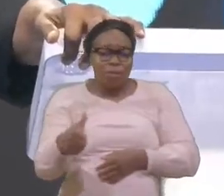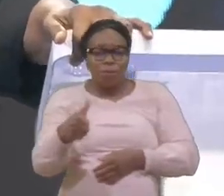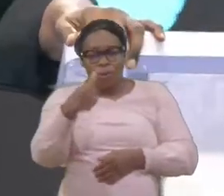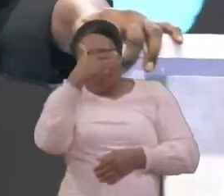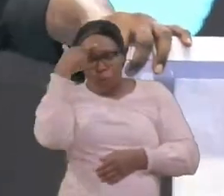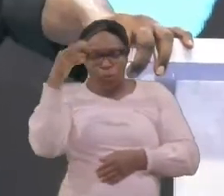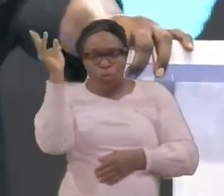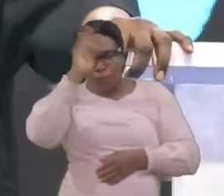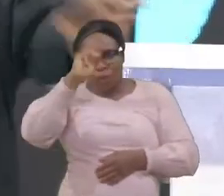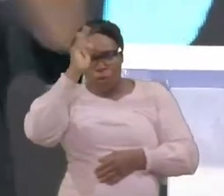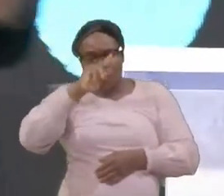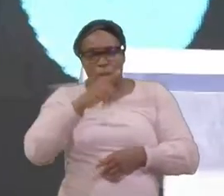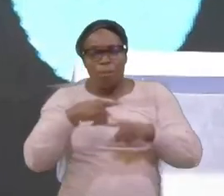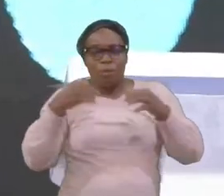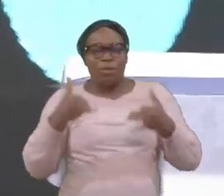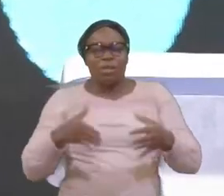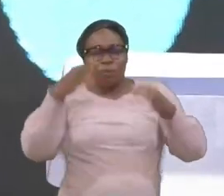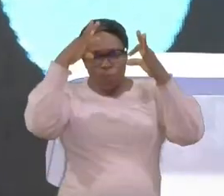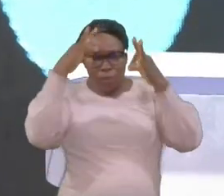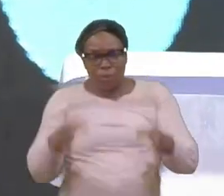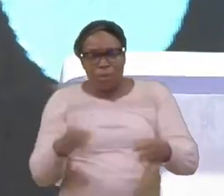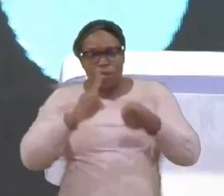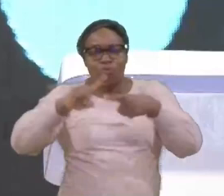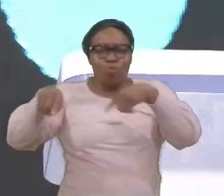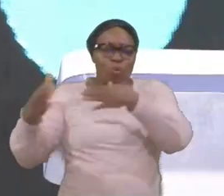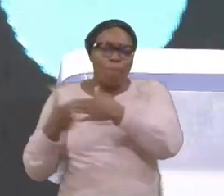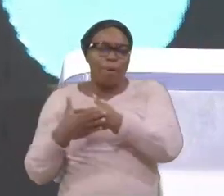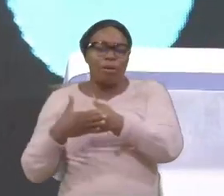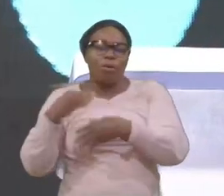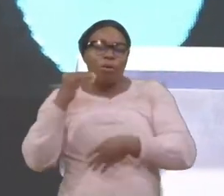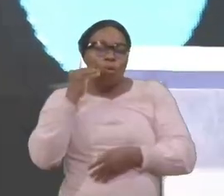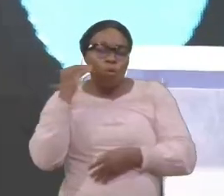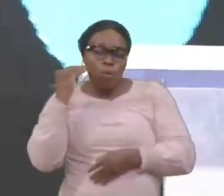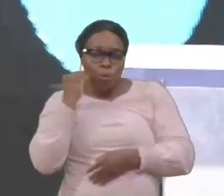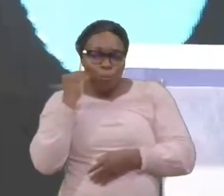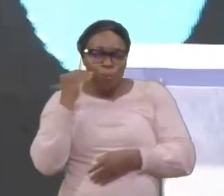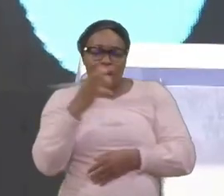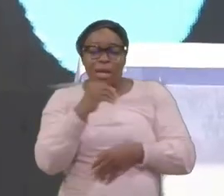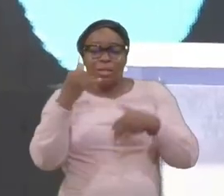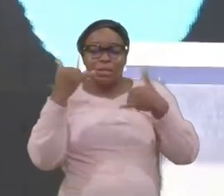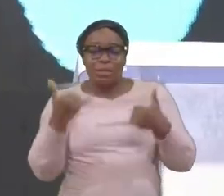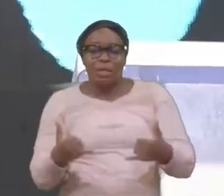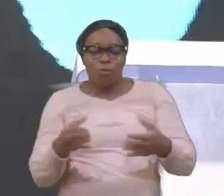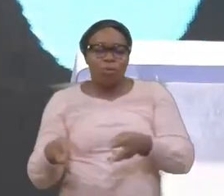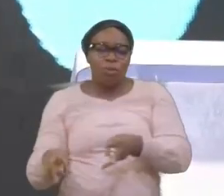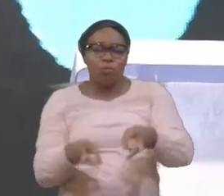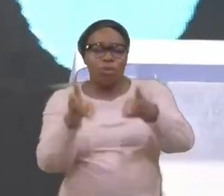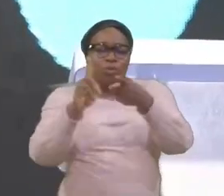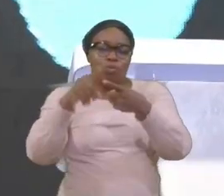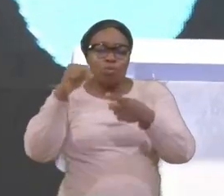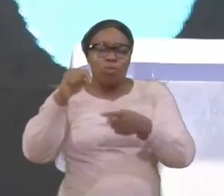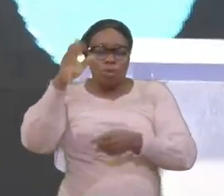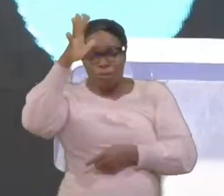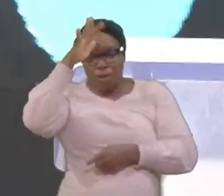Je vais alors prendre la décision de retourner. Si je connais le chemin, De la maison du père, Pour aller dans le pays